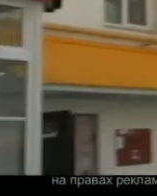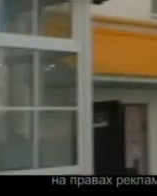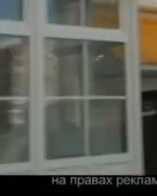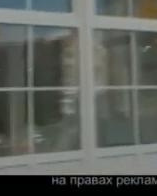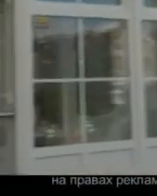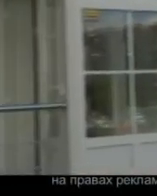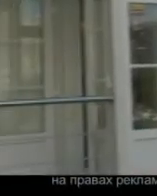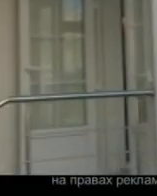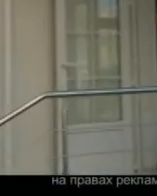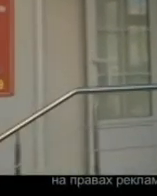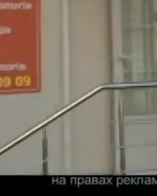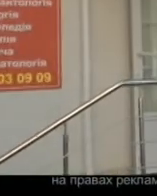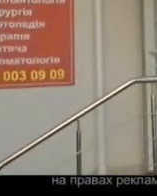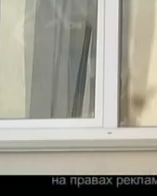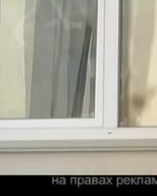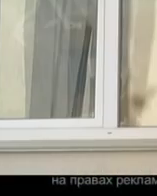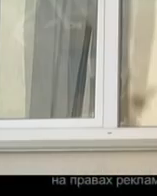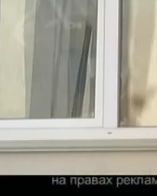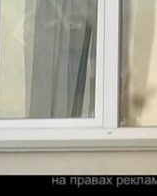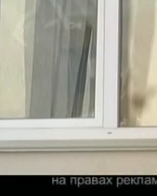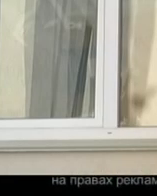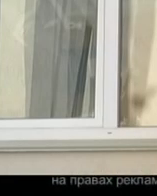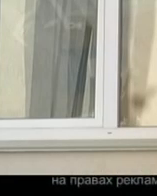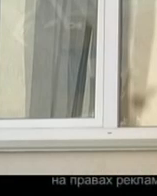завжди на вас чекають. Консультації лікаря безкоштовні.